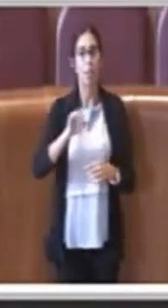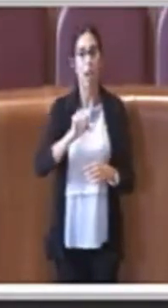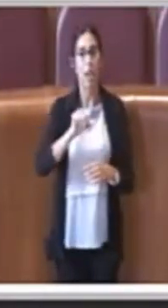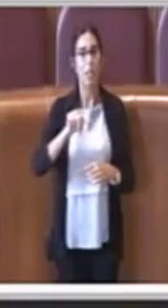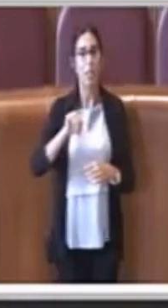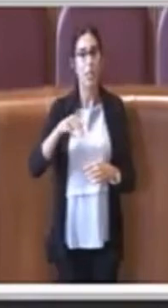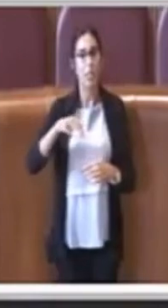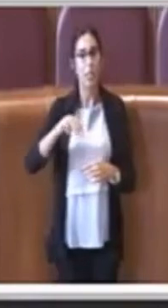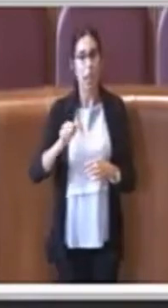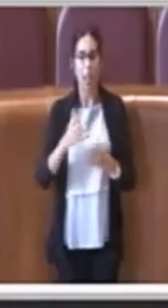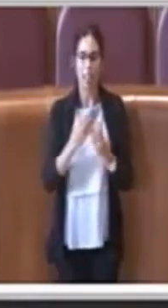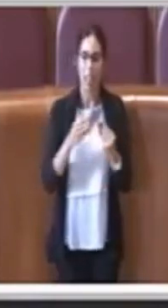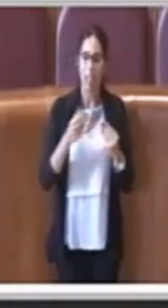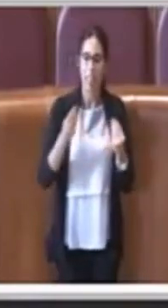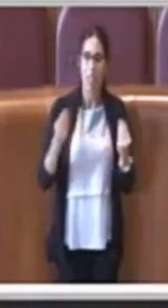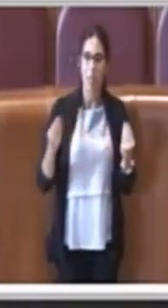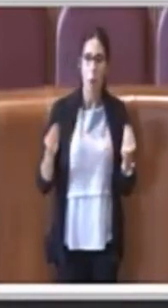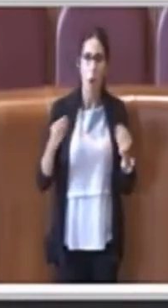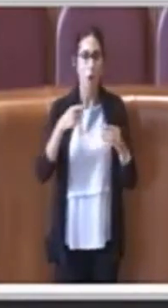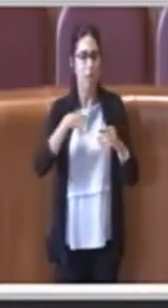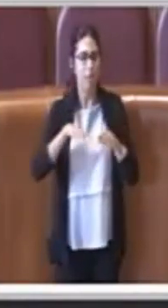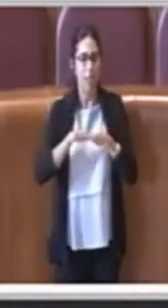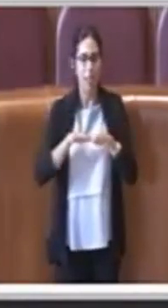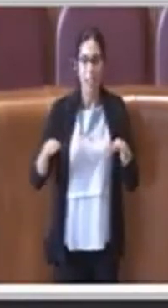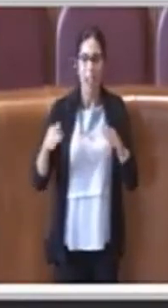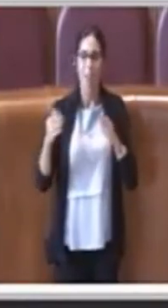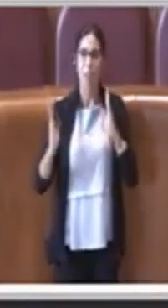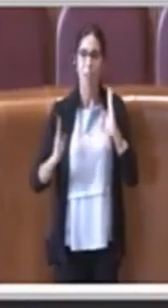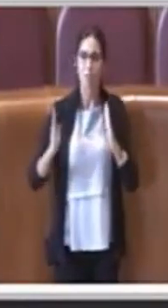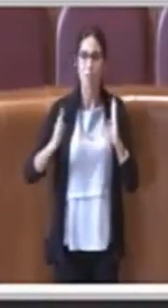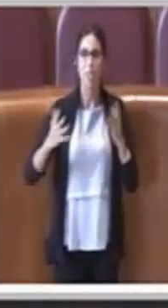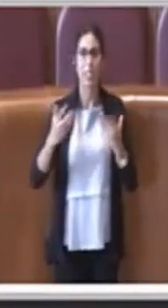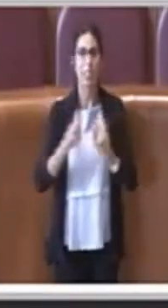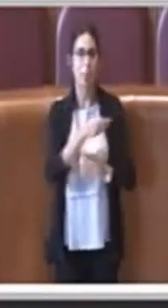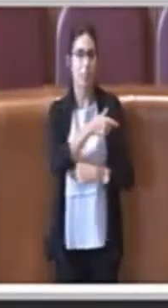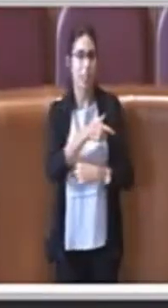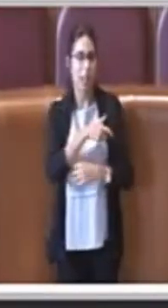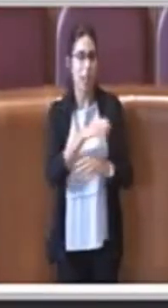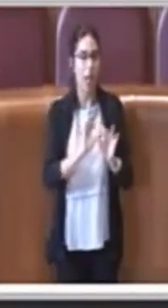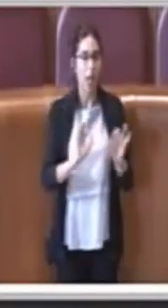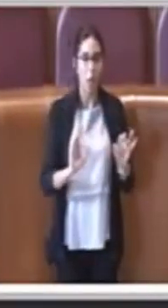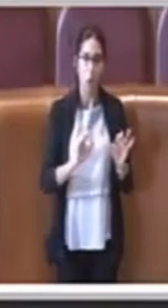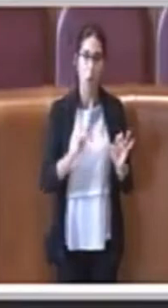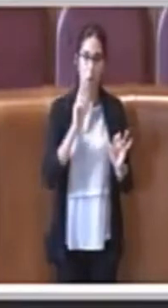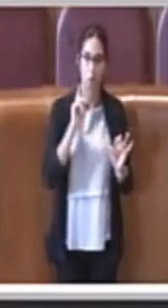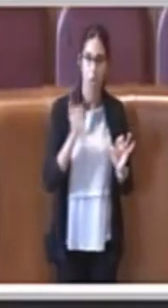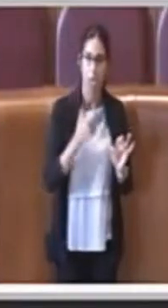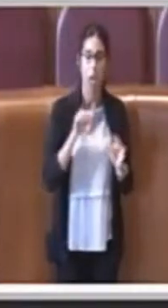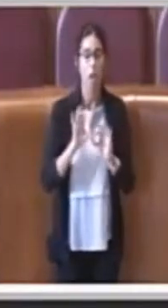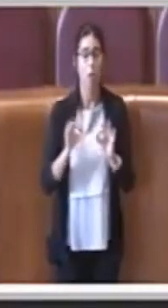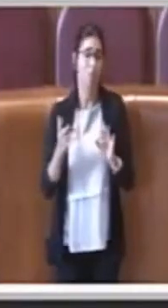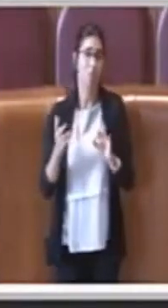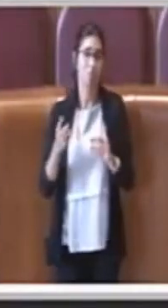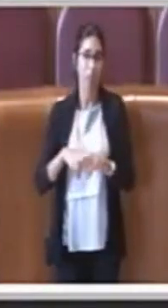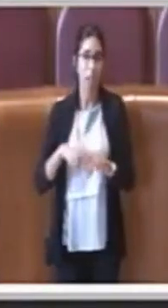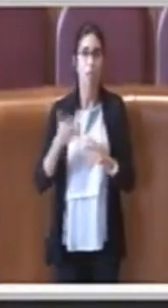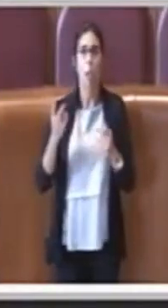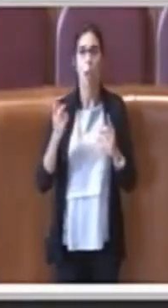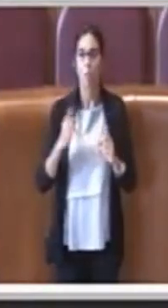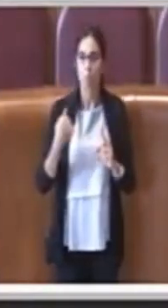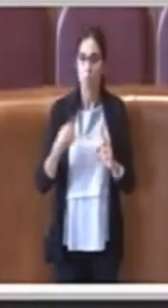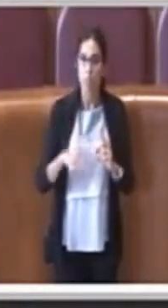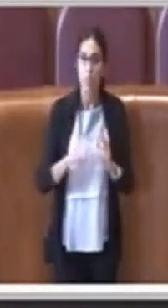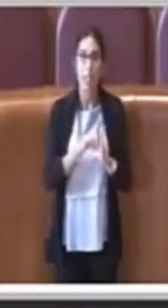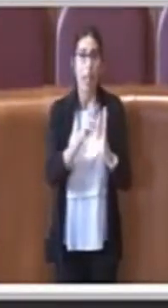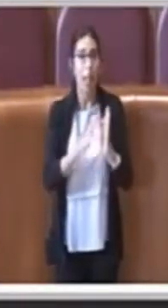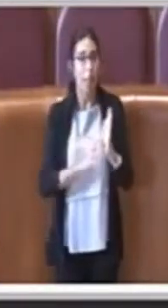sindacali, qualcuno è andato meglio, qualcuno è andato peggio, ma questa delibera tratta un argomento leggermente diverso, stiamo parlando sul